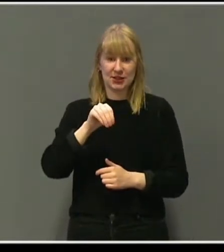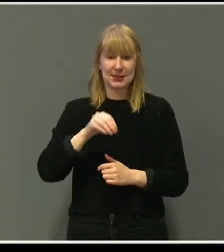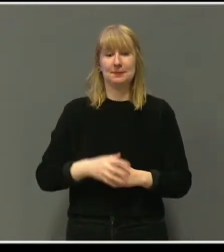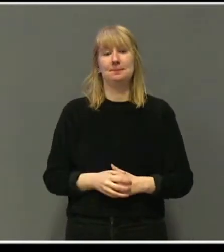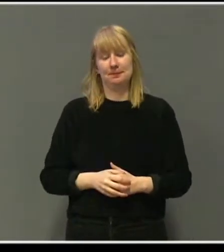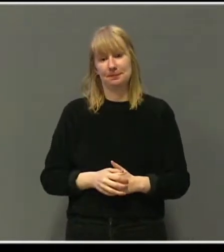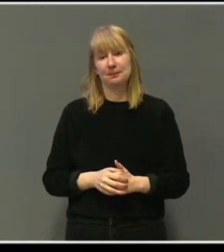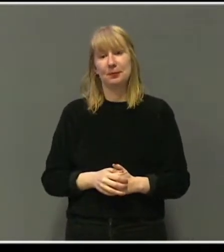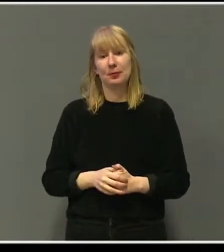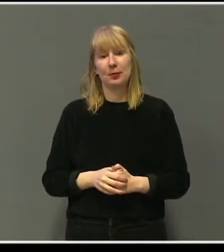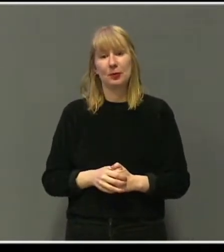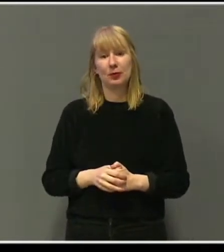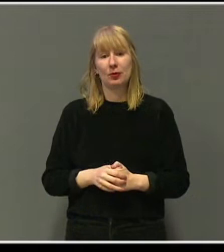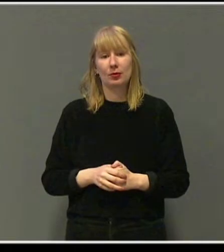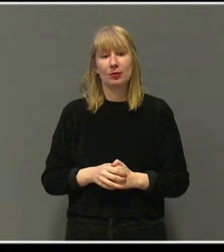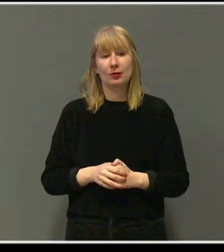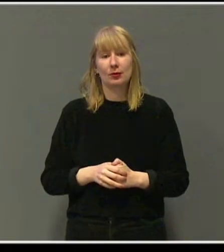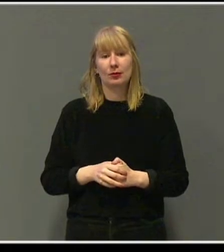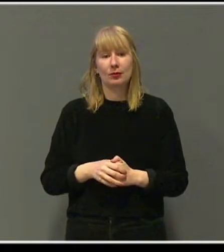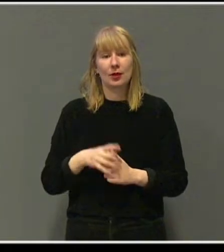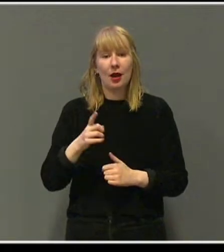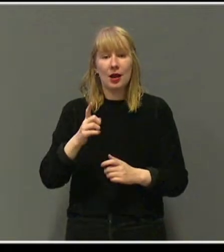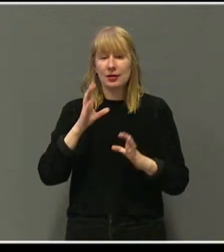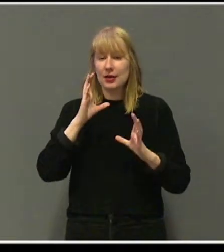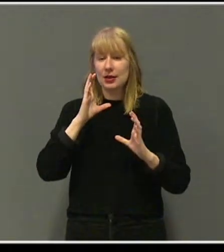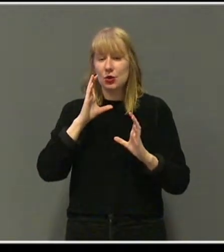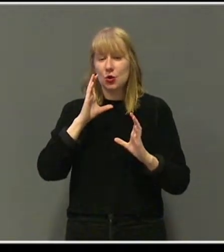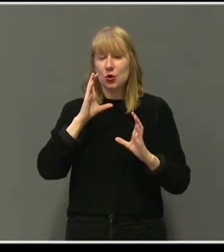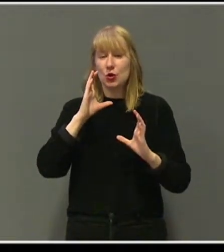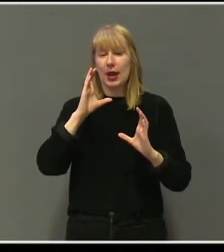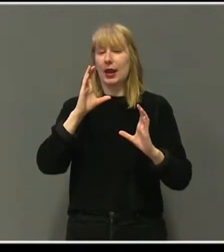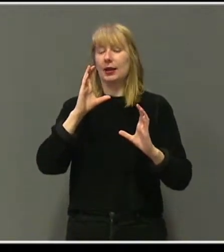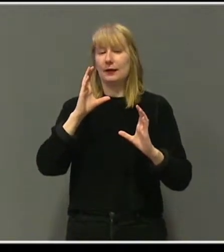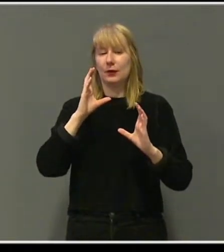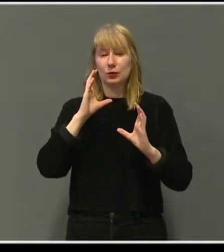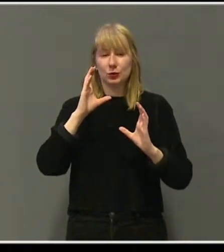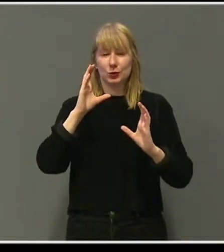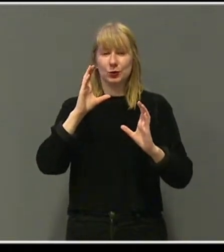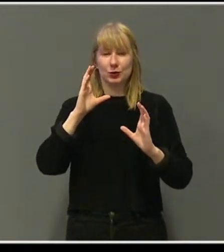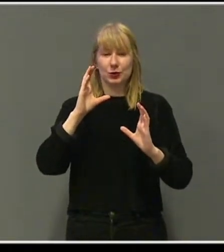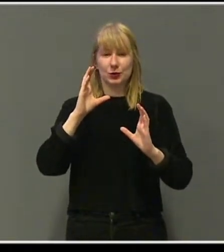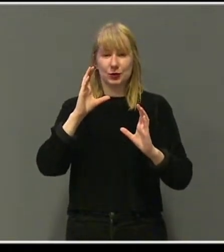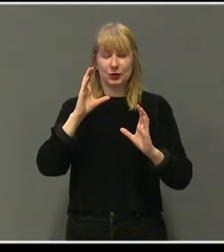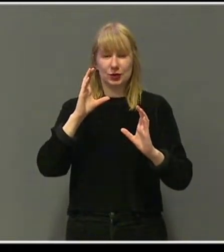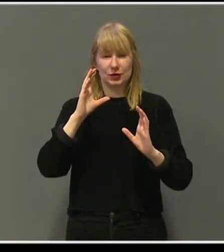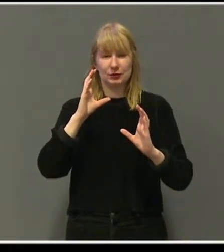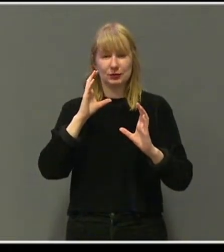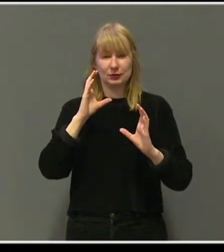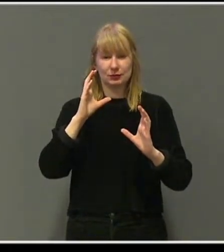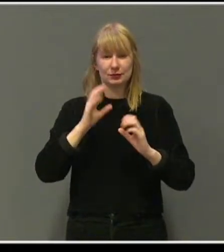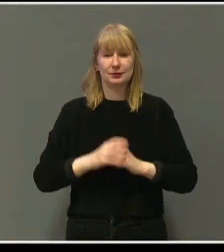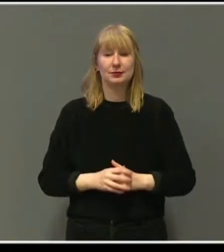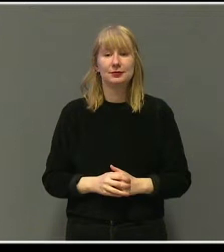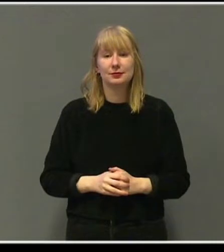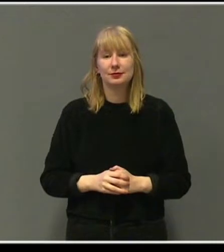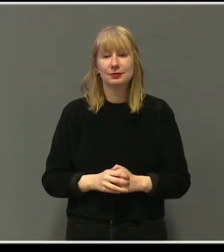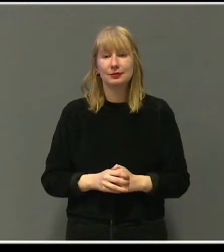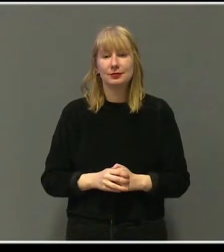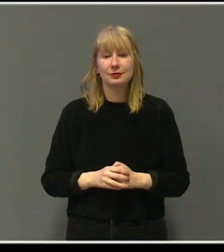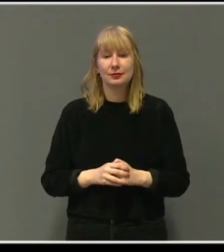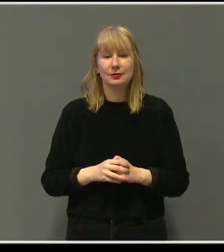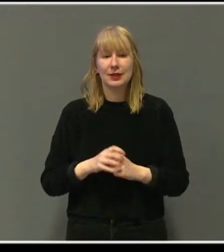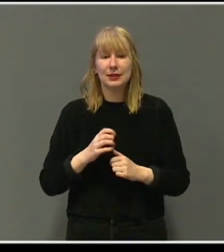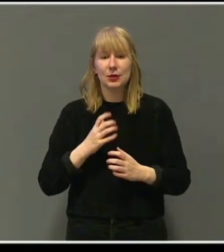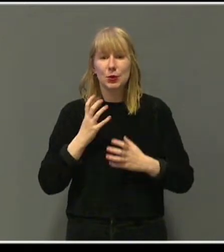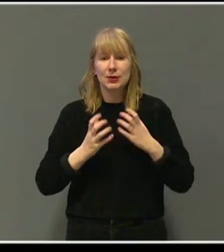gang. Han fylte de små lungene og ga fra seg lyd. Det var ikke noe vræl. Det var mer et